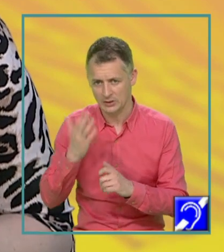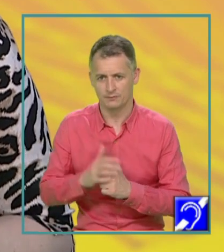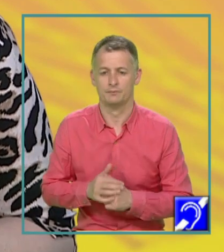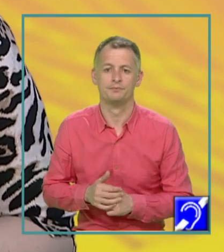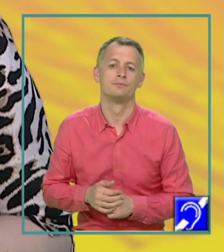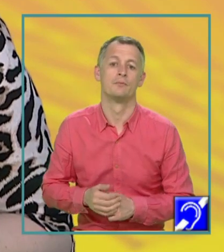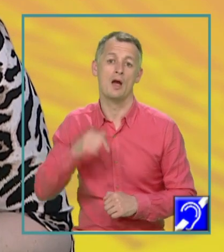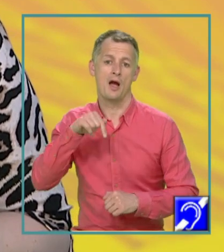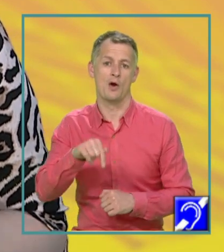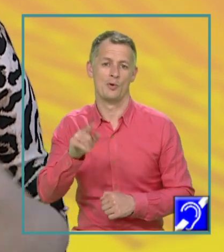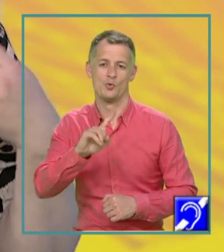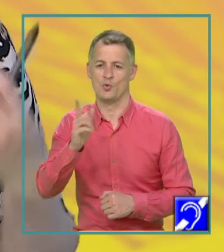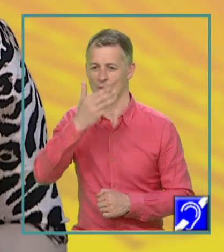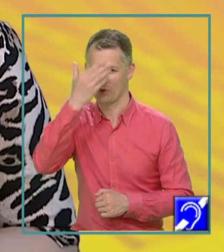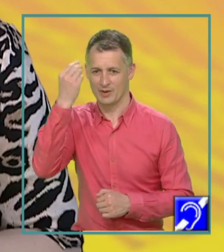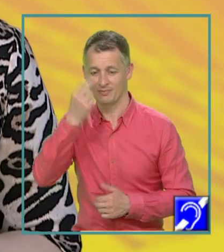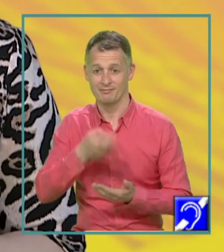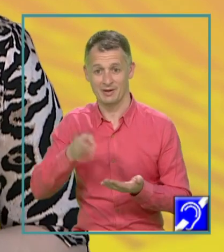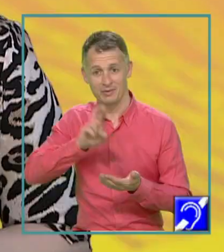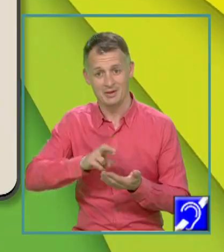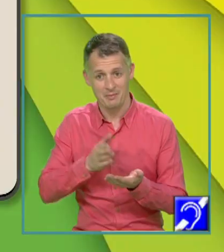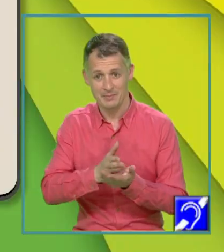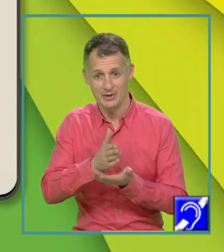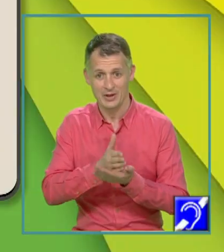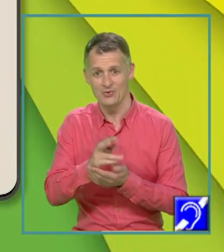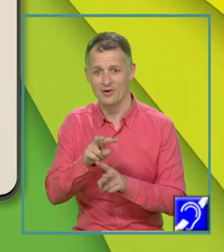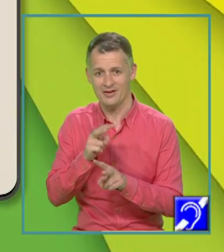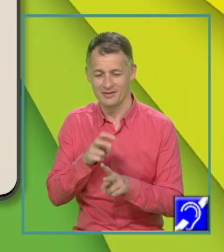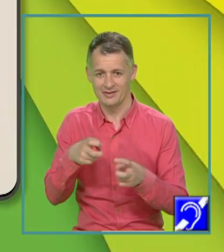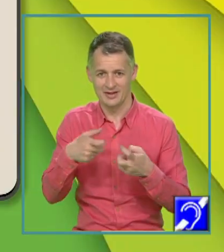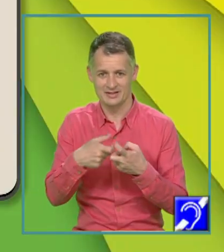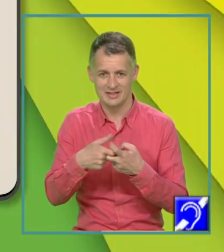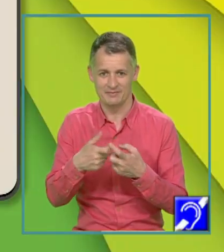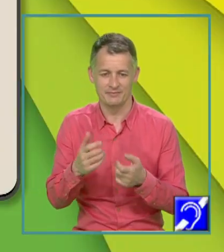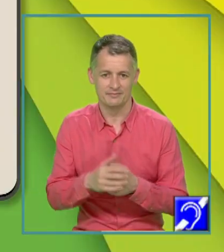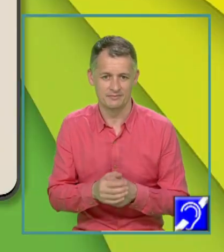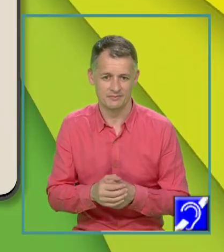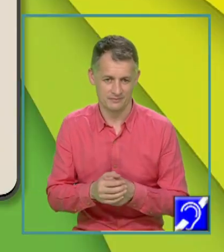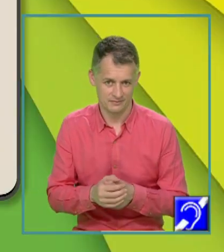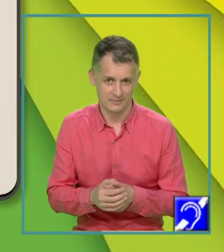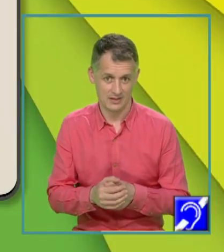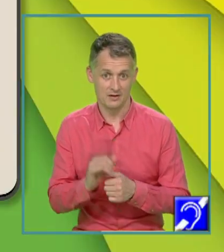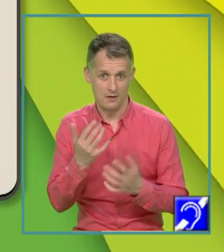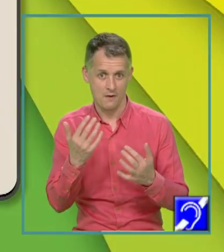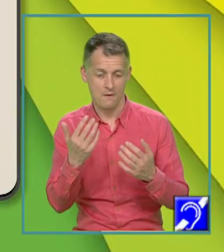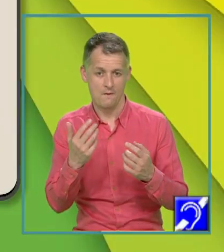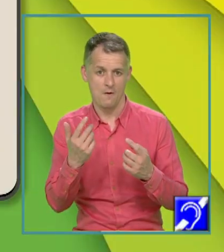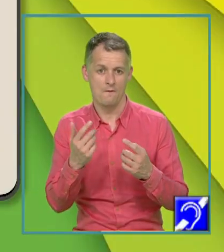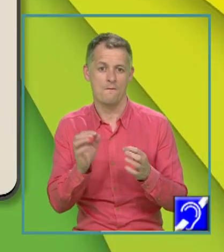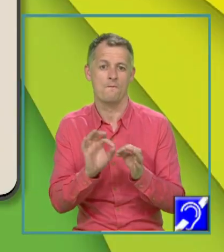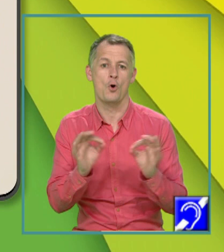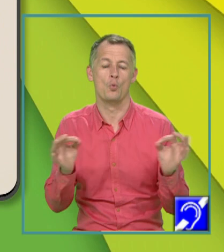nu uităm să le repetăm mereu înainte de examen. Deci iată că formulele de calcul prescurtat